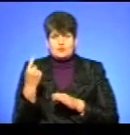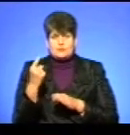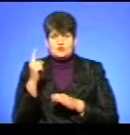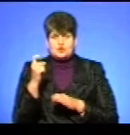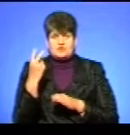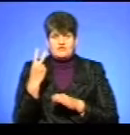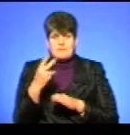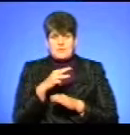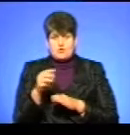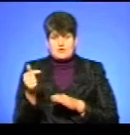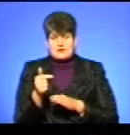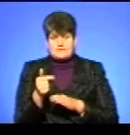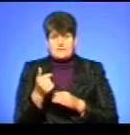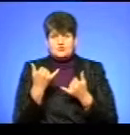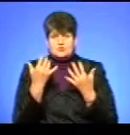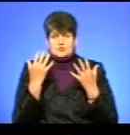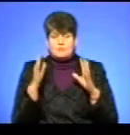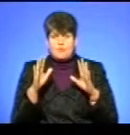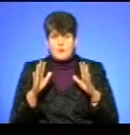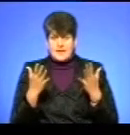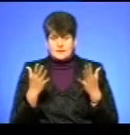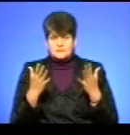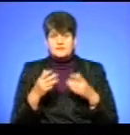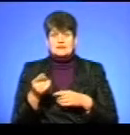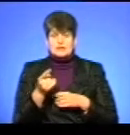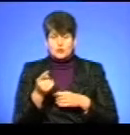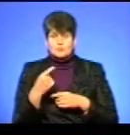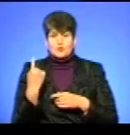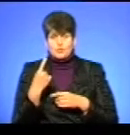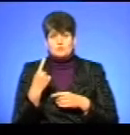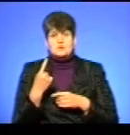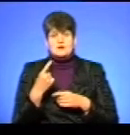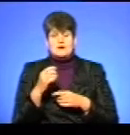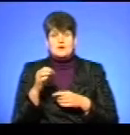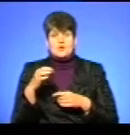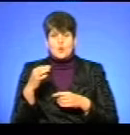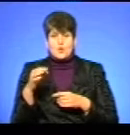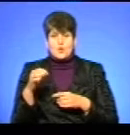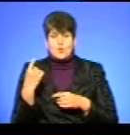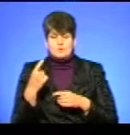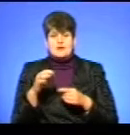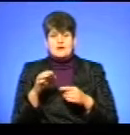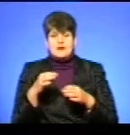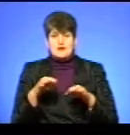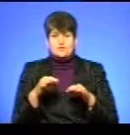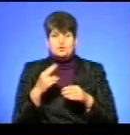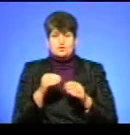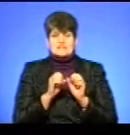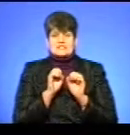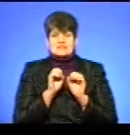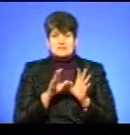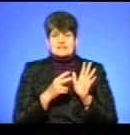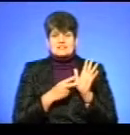102 мільйони гривень. На сьогоднішній момент Тернопільському облавтодору служба автодоріг заплатила 74